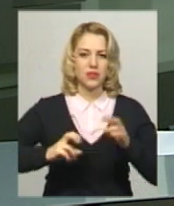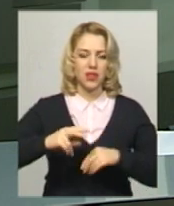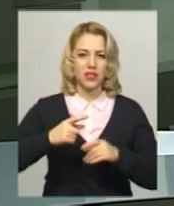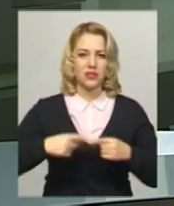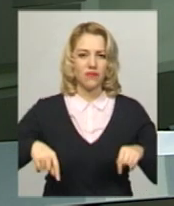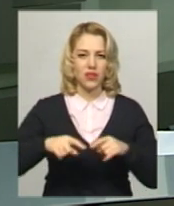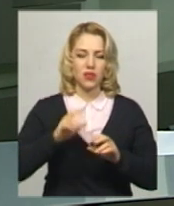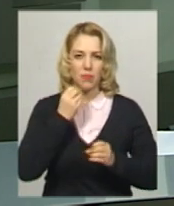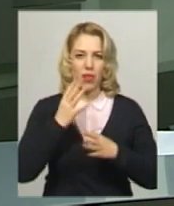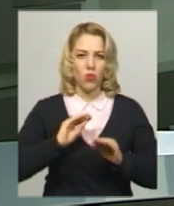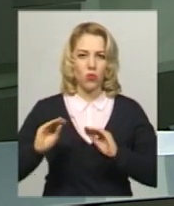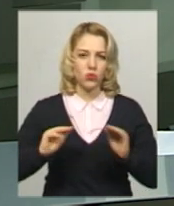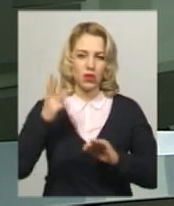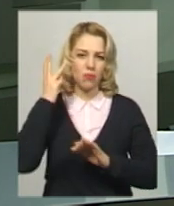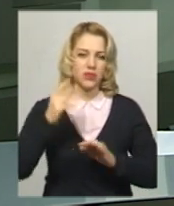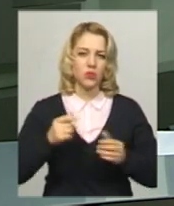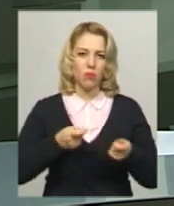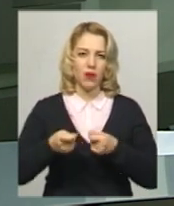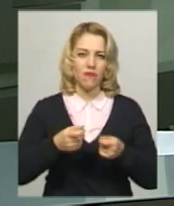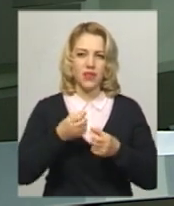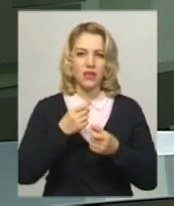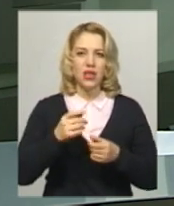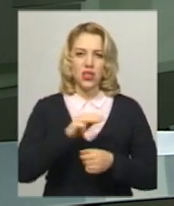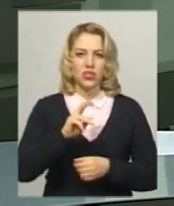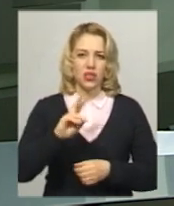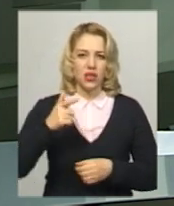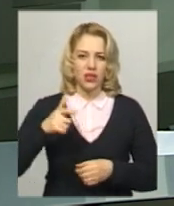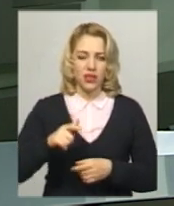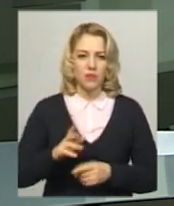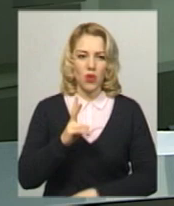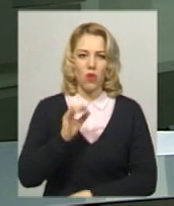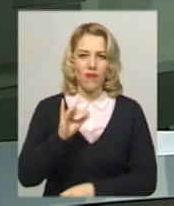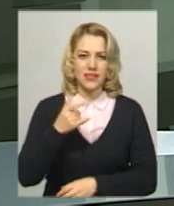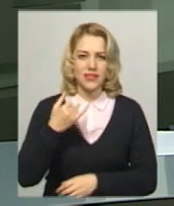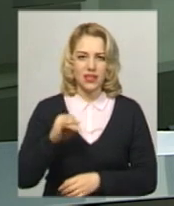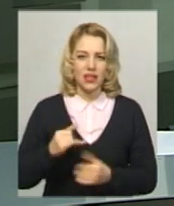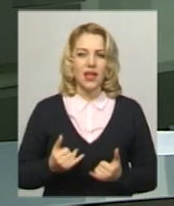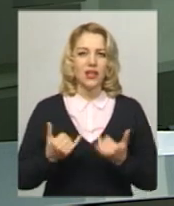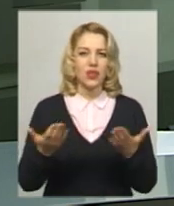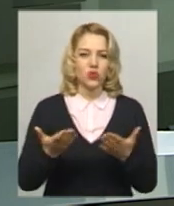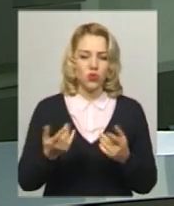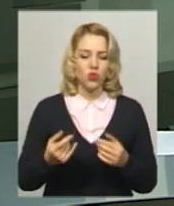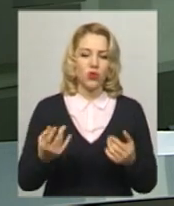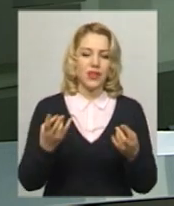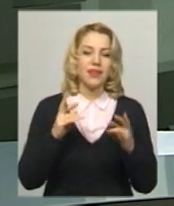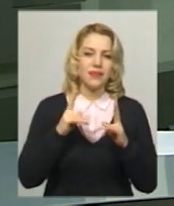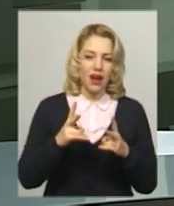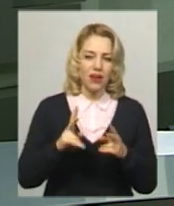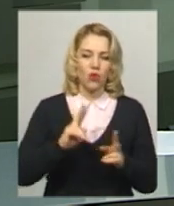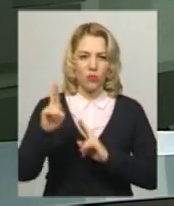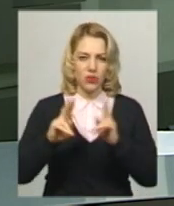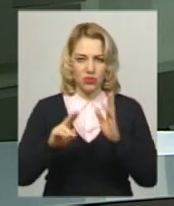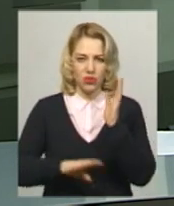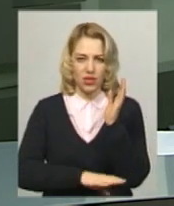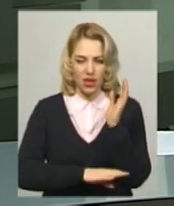відділу благоустрою Хмельницького управління житлово-комунального господарства Василь Кобальський. Для чого і як відбувається обрізка паркових дерев